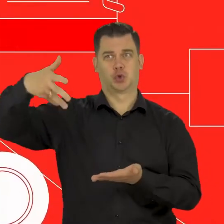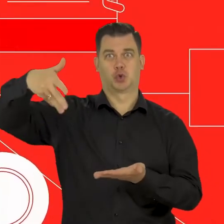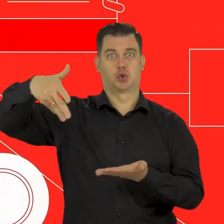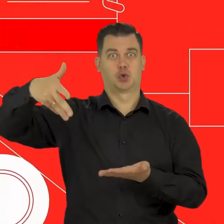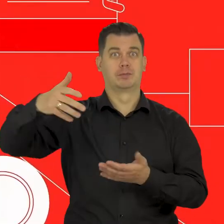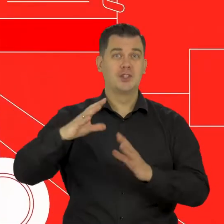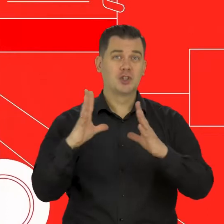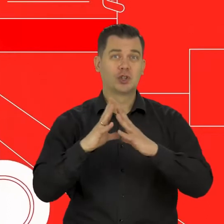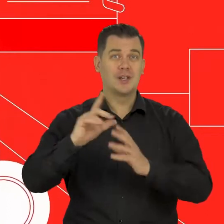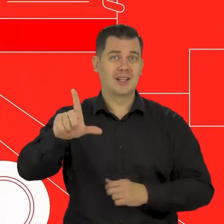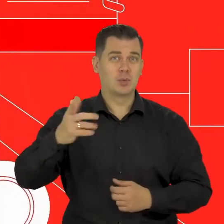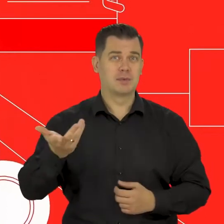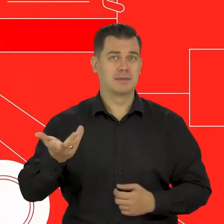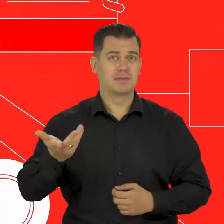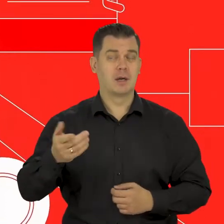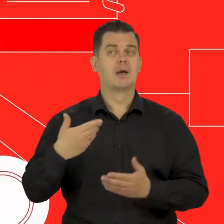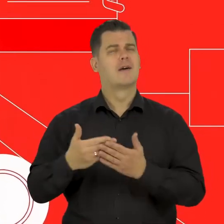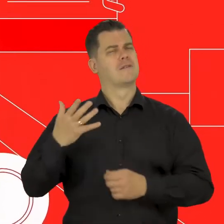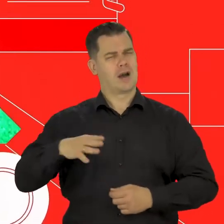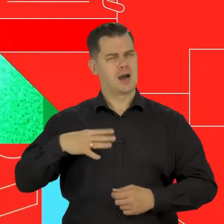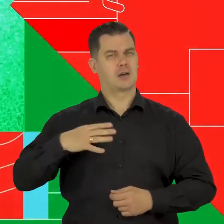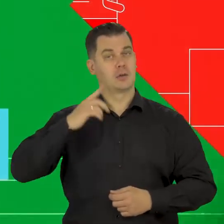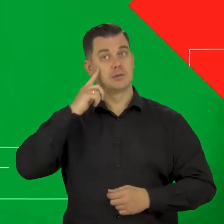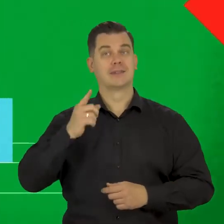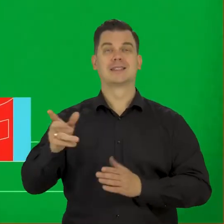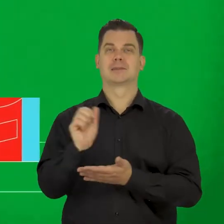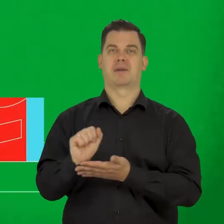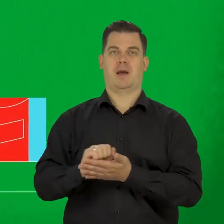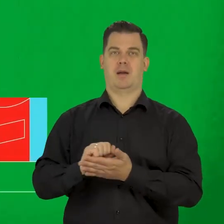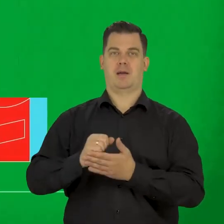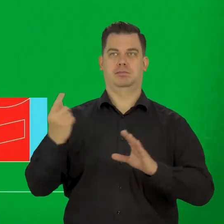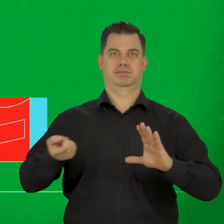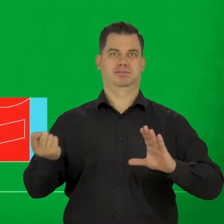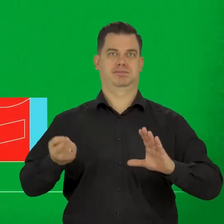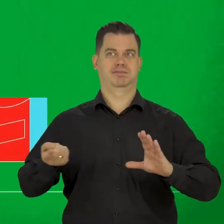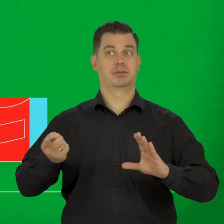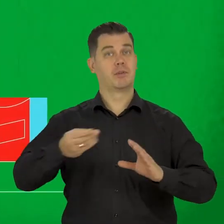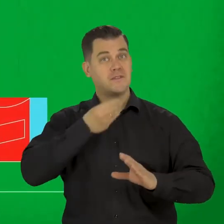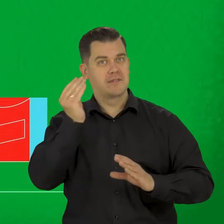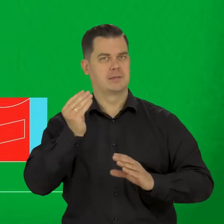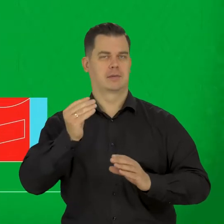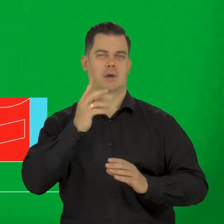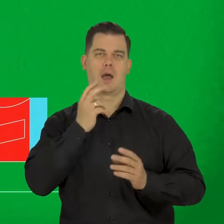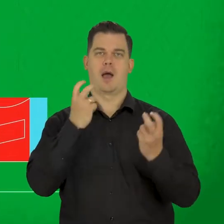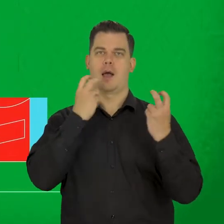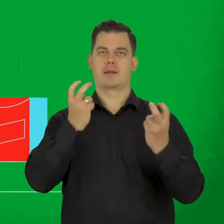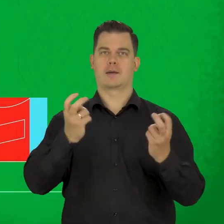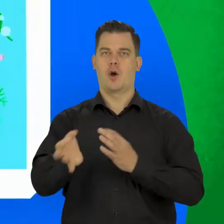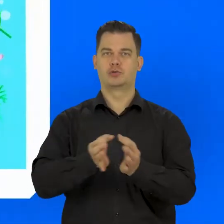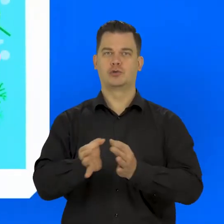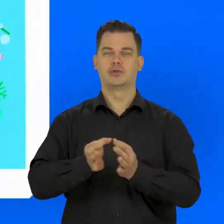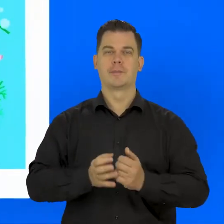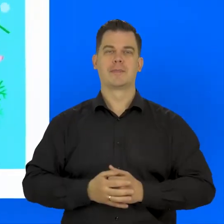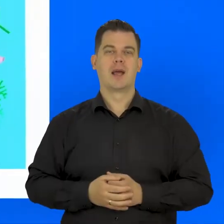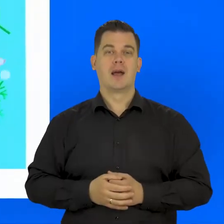wodą to nawet 10 litrów wody. Dlatego warto pomyśleć o zmywarce, która jest zdecydowanie bardziej wodooszczędna. Do